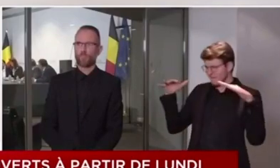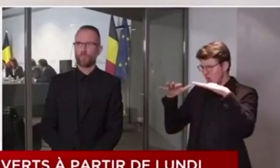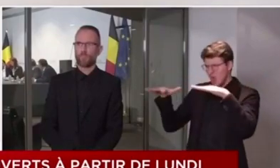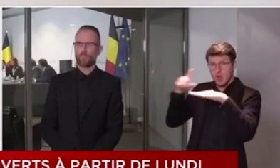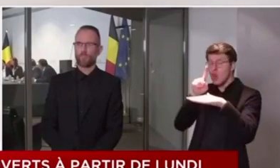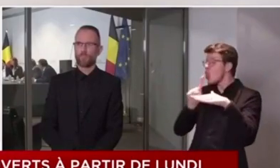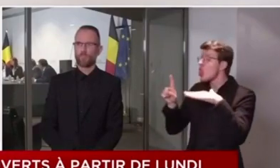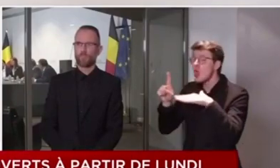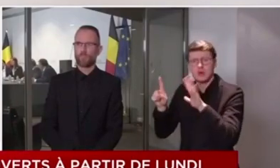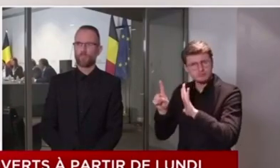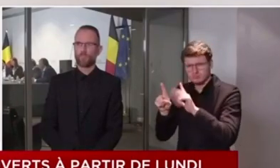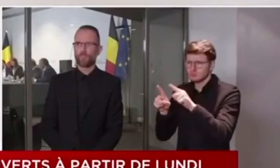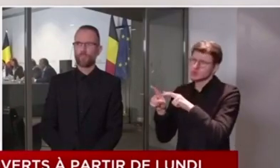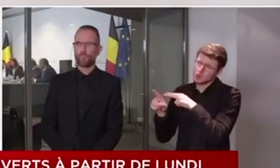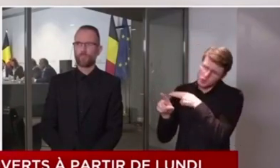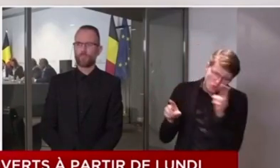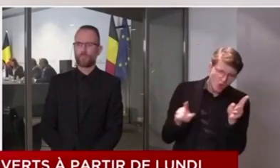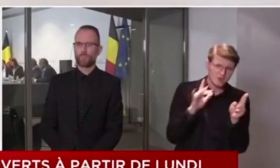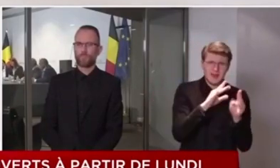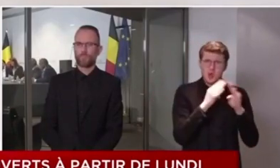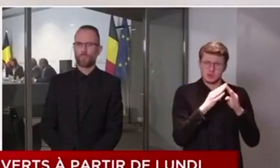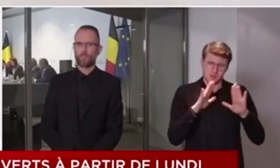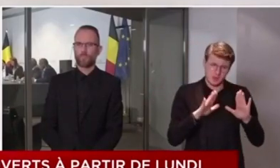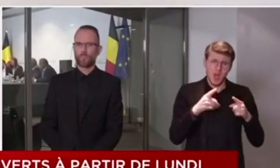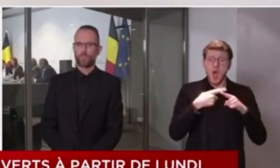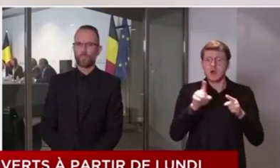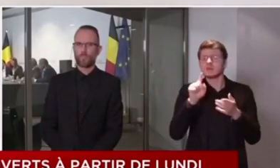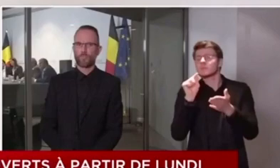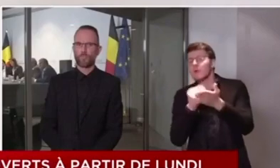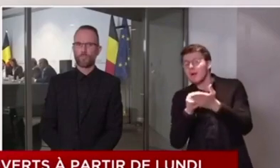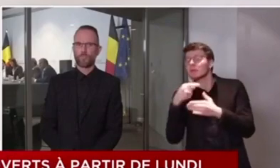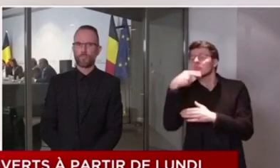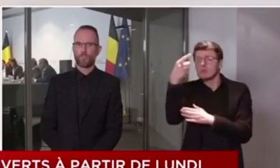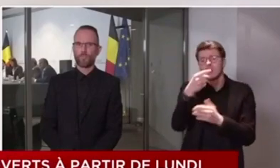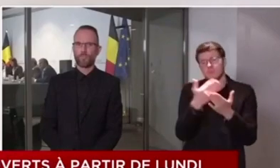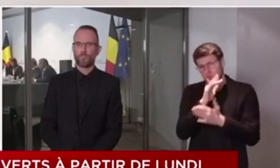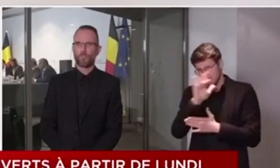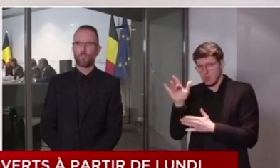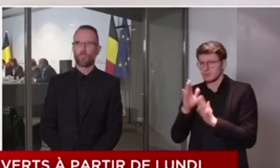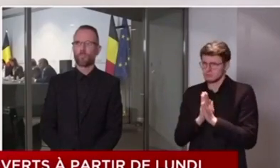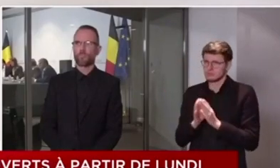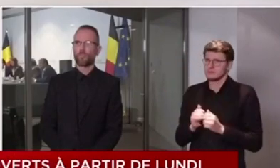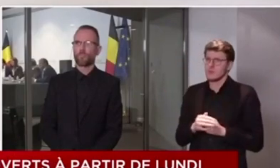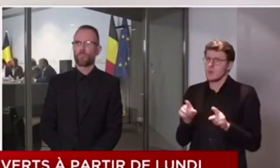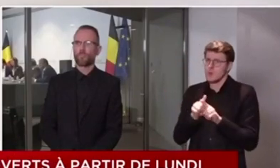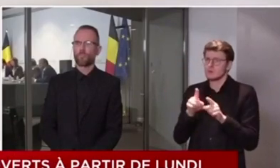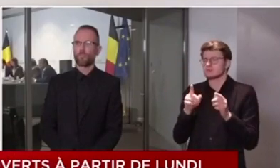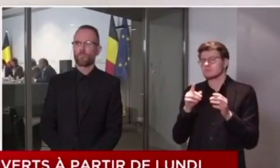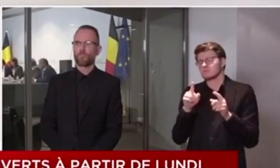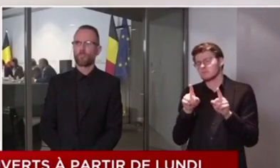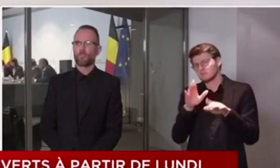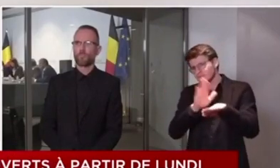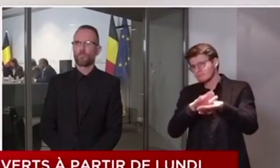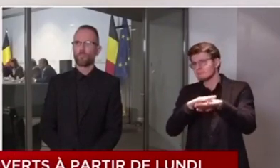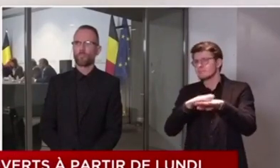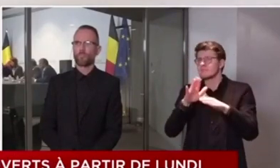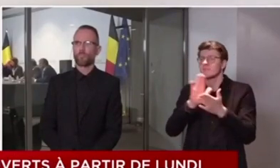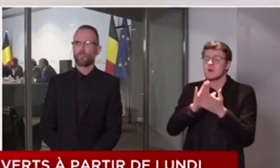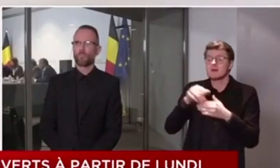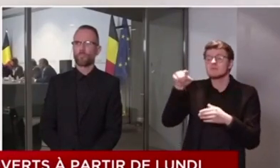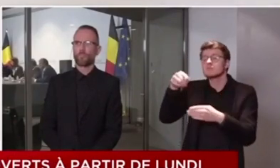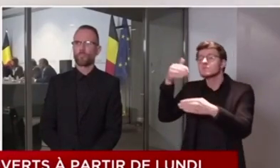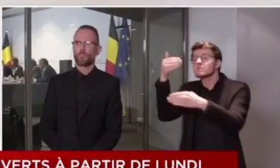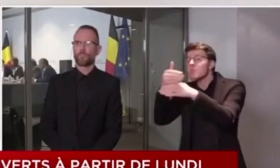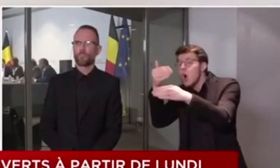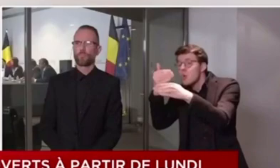eh bien, sachez qu'il vaut mieux rentrer chez soi et d'y aller à un autre moment. Et je répète, sur des chantiers, on